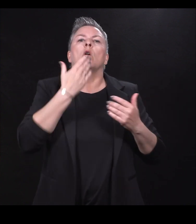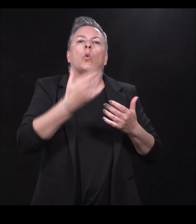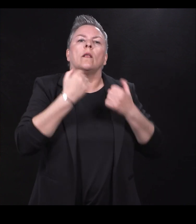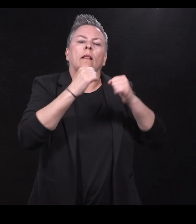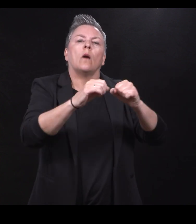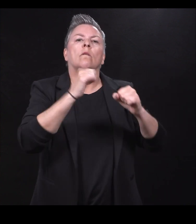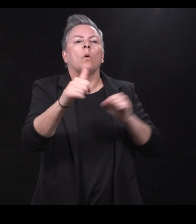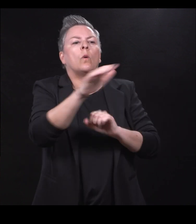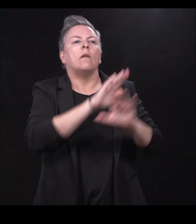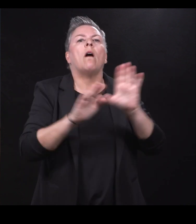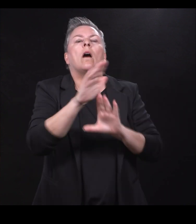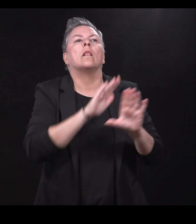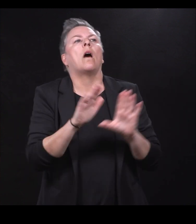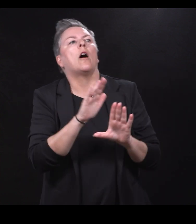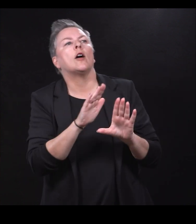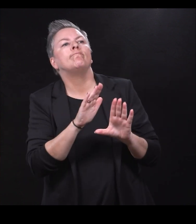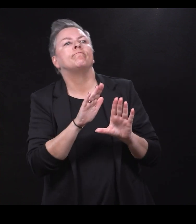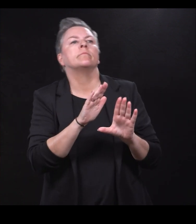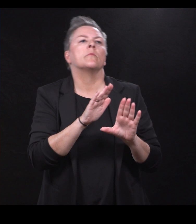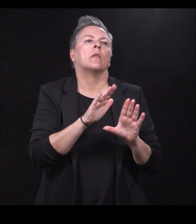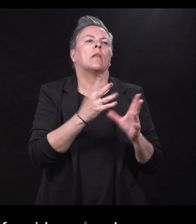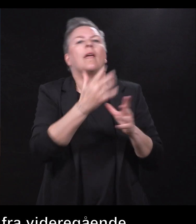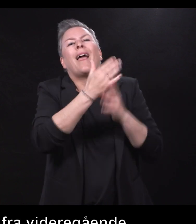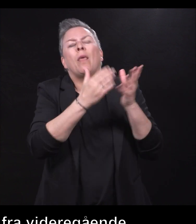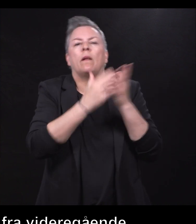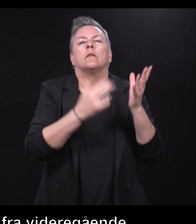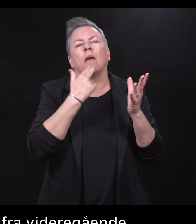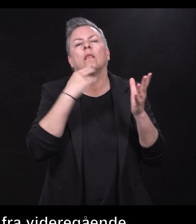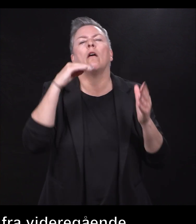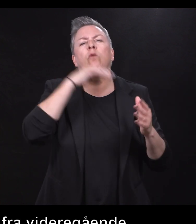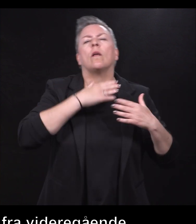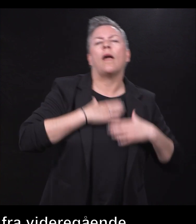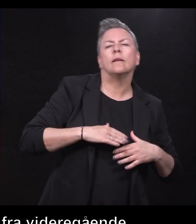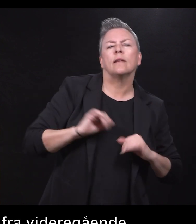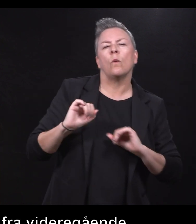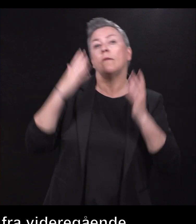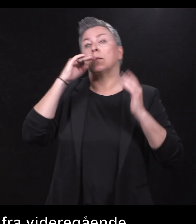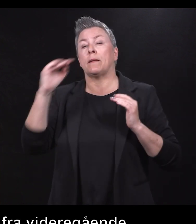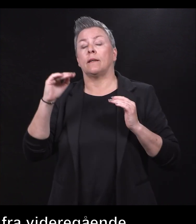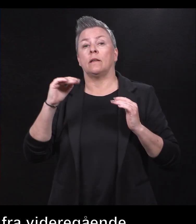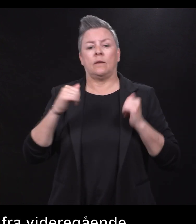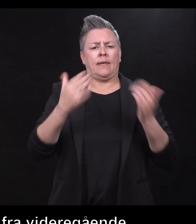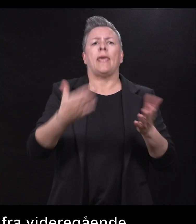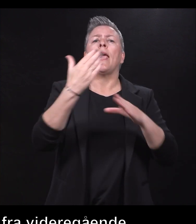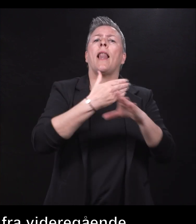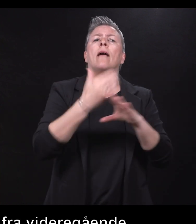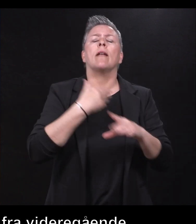elementer som heter folkehelse og livsmestring, som skal gi elevene kompetanse som fremmer god